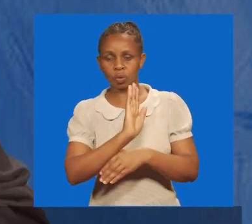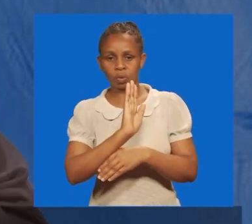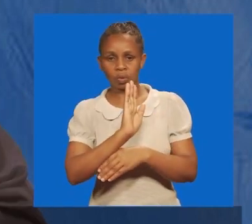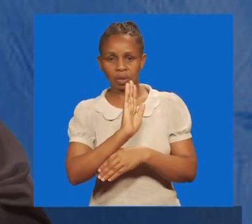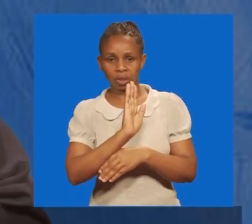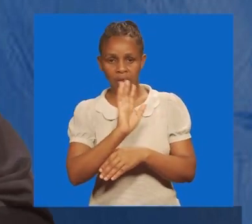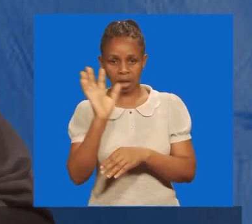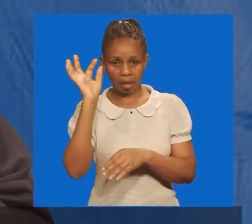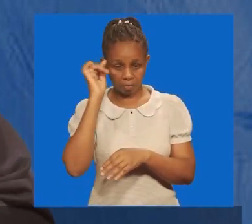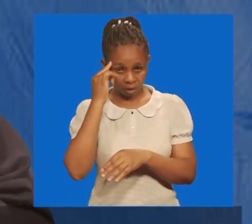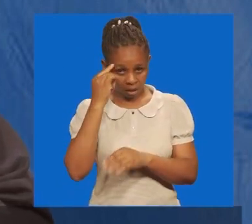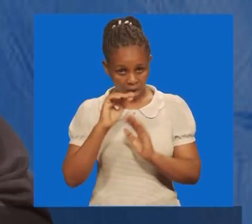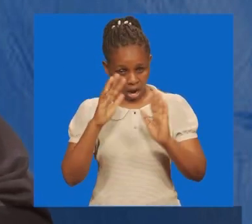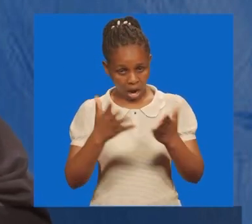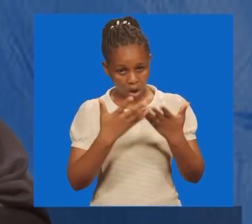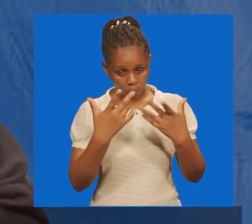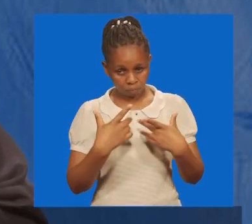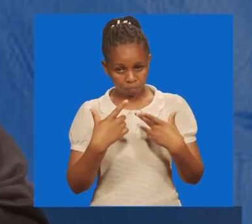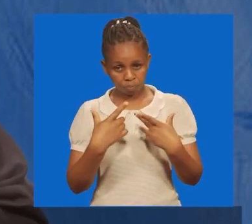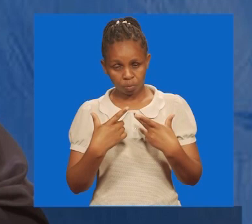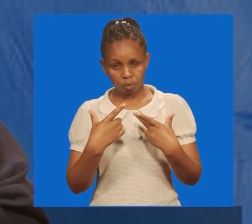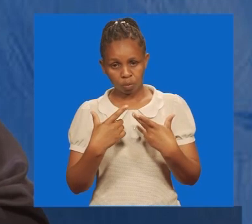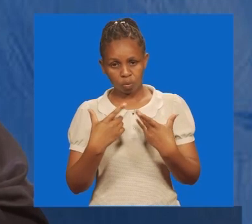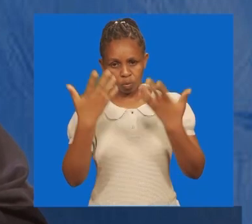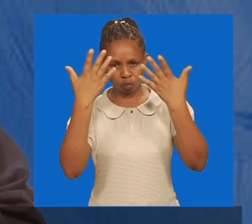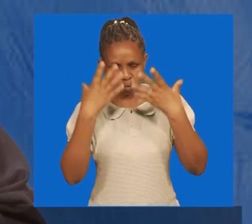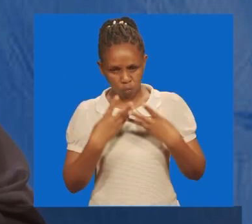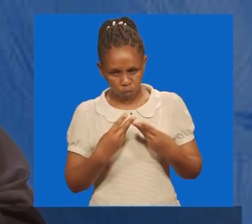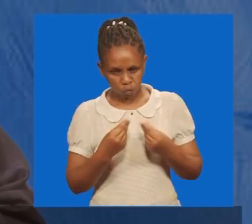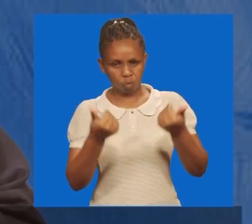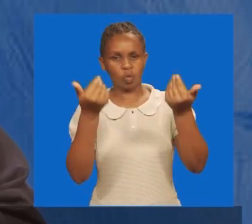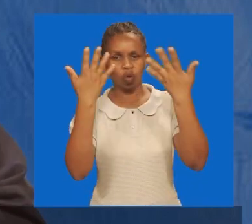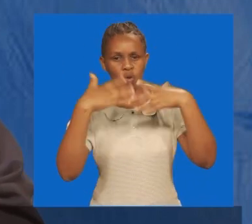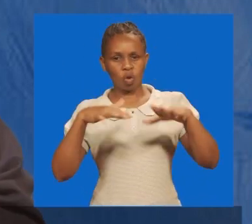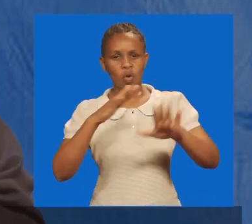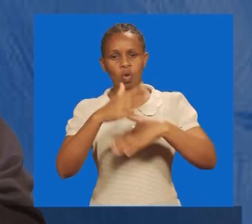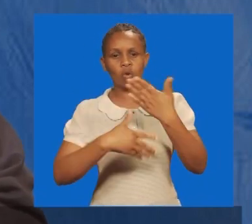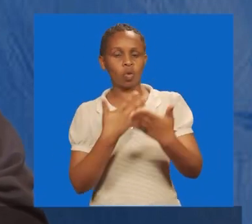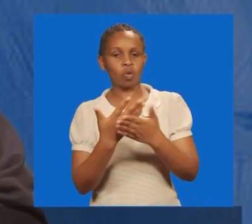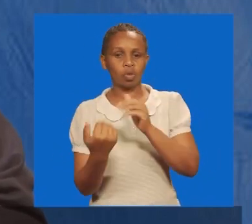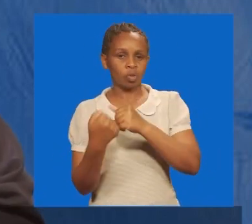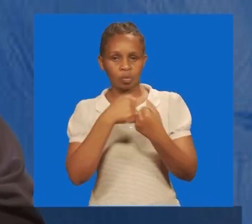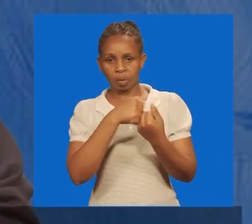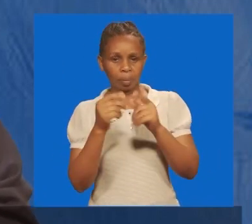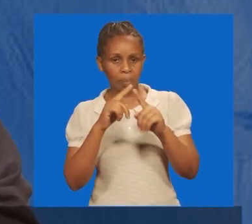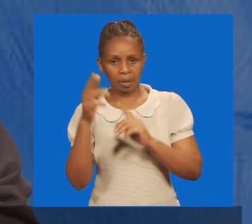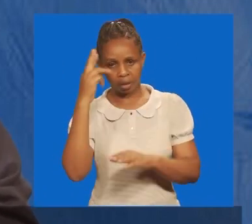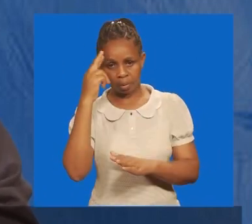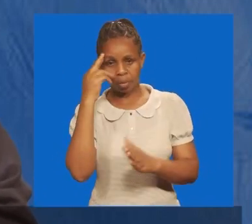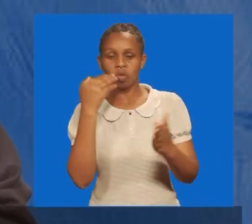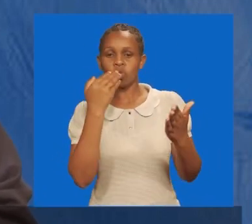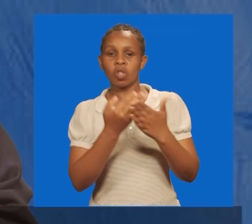yako kwake. Anafikiria vili ambavyo, utaweza na kutoka katika hizo changamoto. Ibo basi,